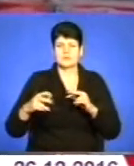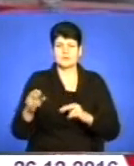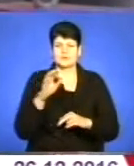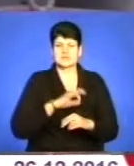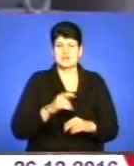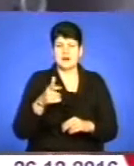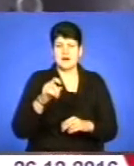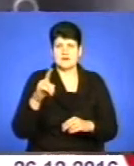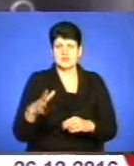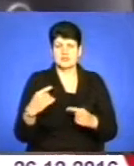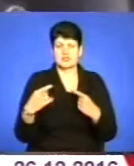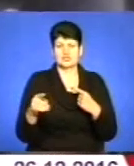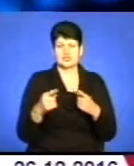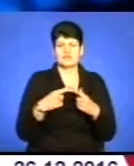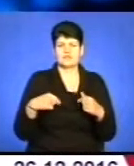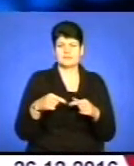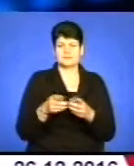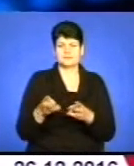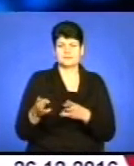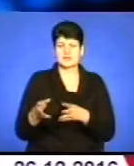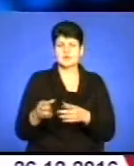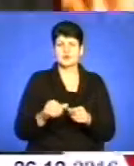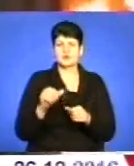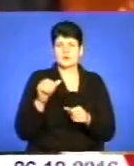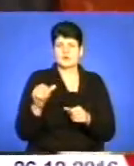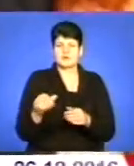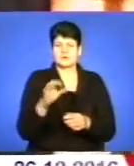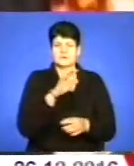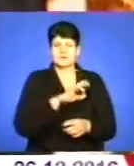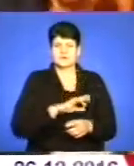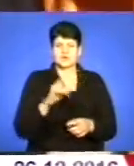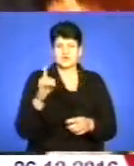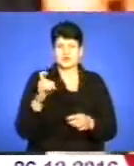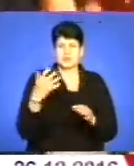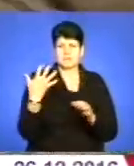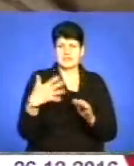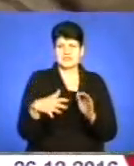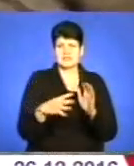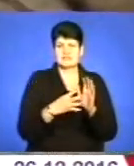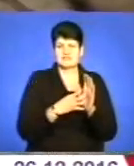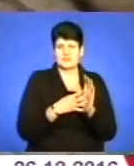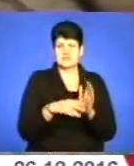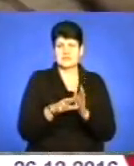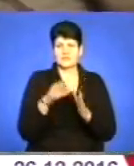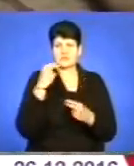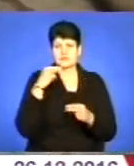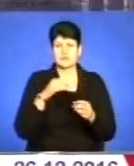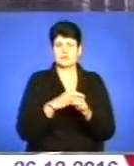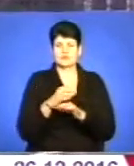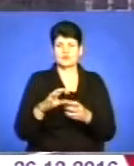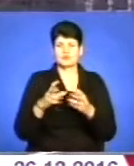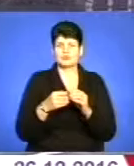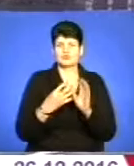природного газу альтернативними джерелами енергії. Зокрема, реалізувала 158 енергоефективних проєктів на суму майже